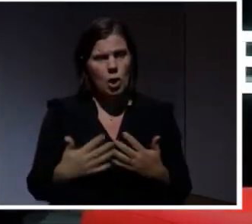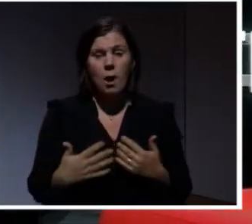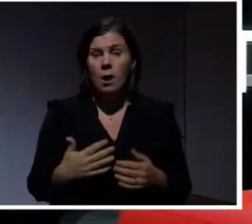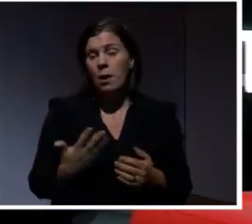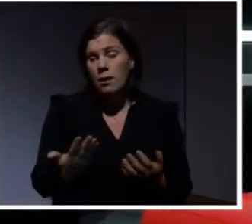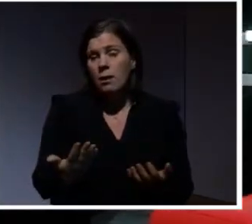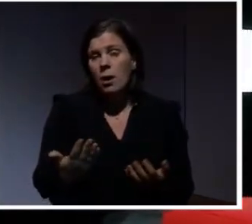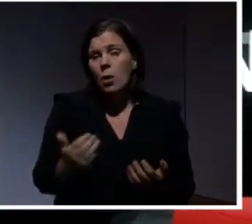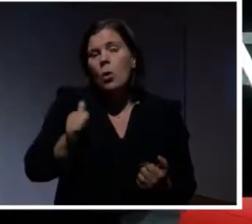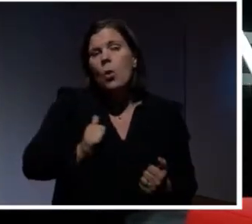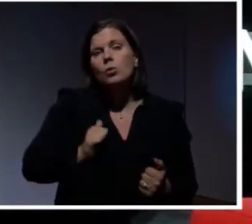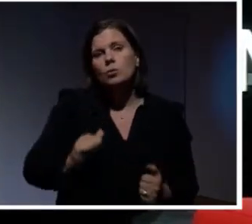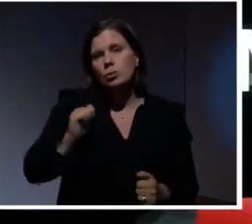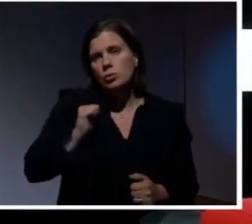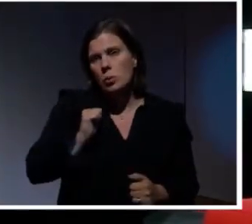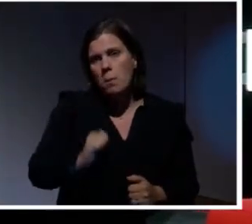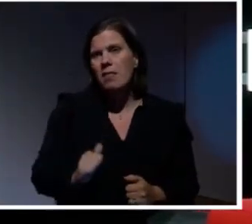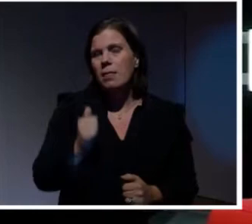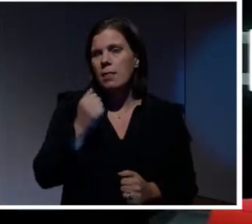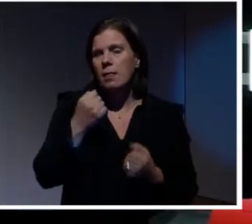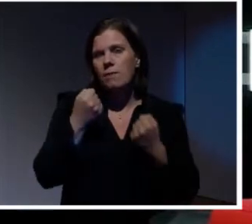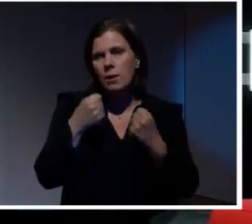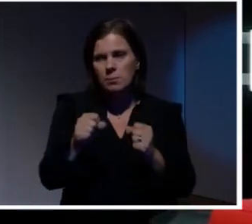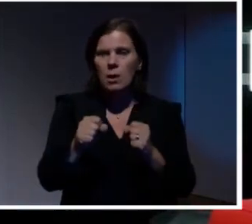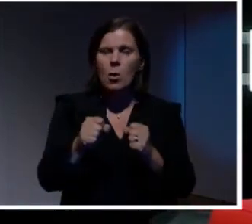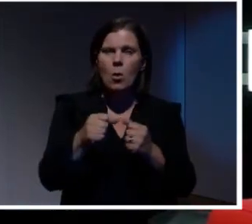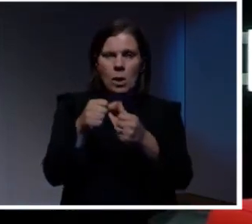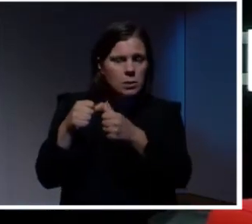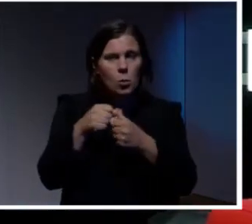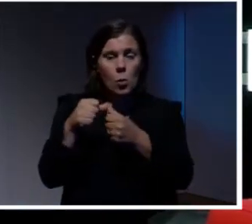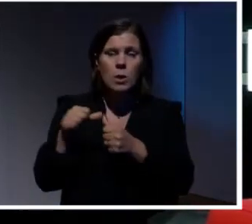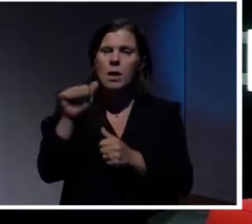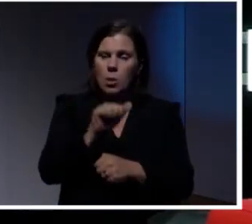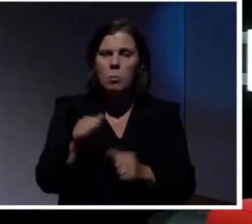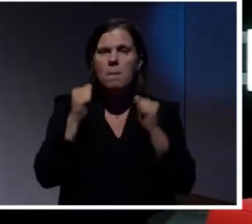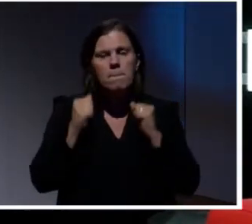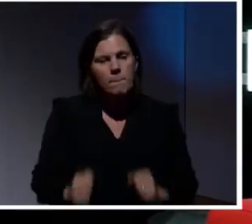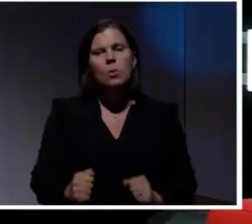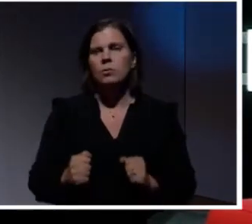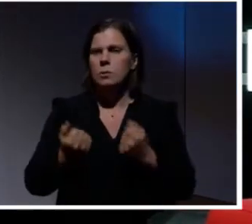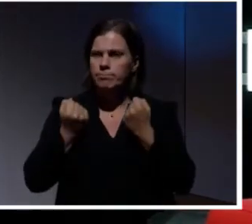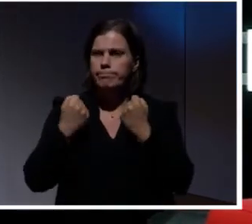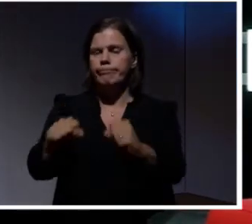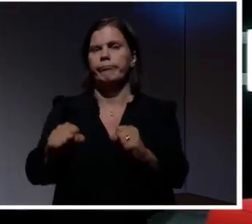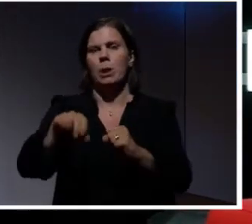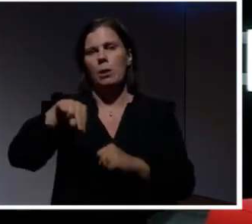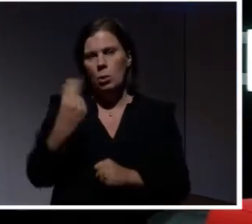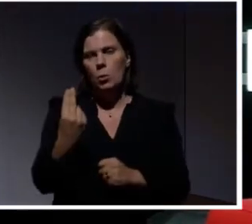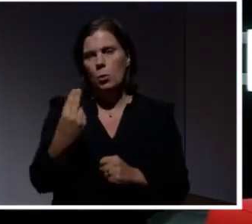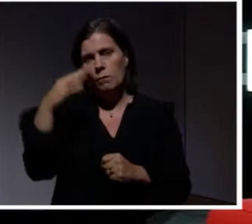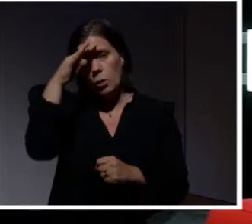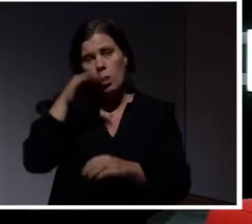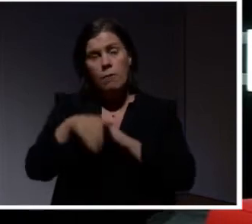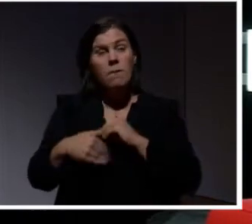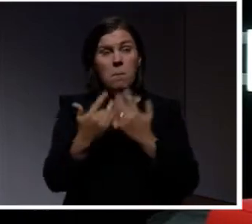saker som konsumentverksamheter och konsumentorganisationer i Europa måste ta tag i. Och det är ganska snart. jag vet ju att väldigt